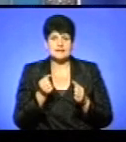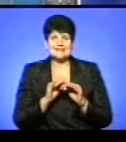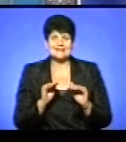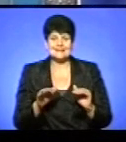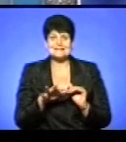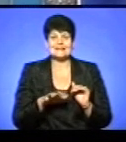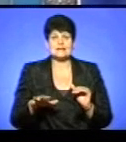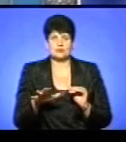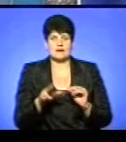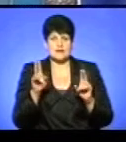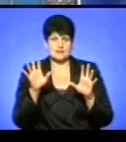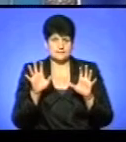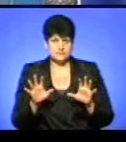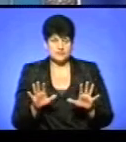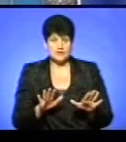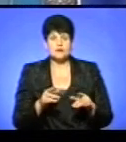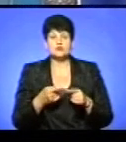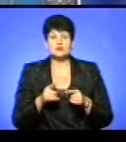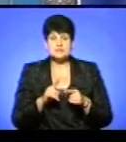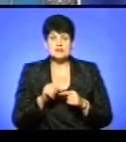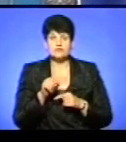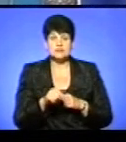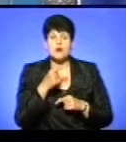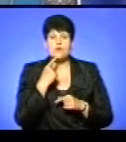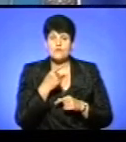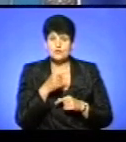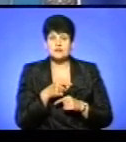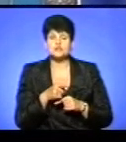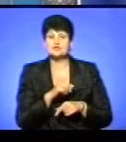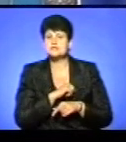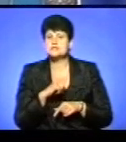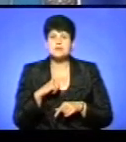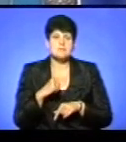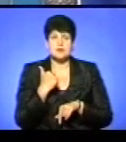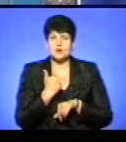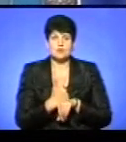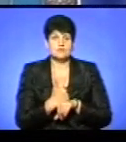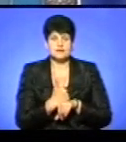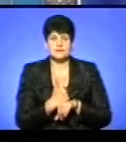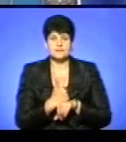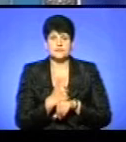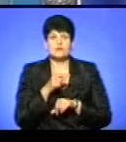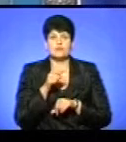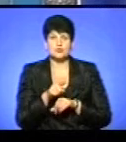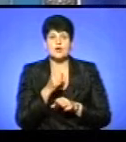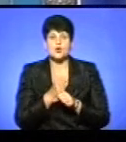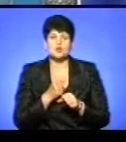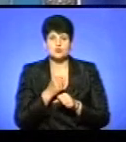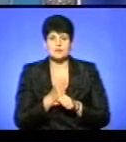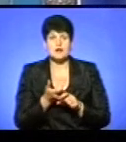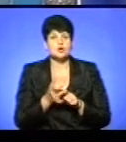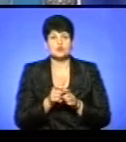за територіальним принципом. Ось, то вона говорила, що найголовніше, вони розробляють дуже